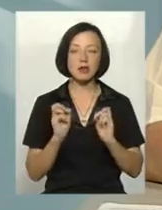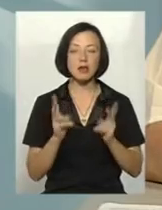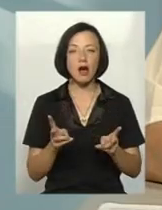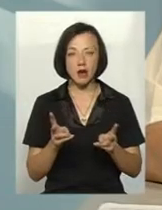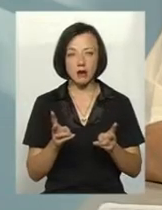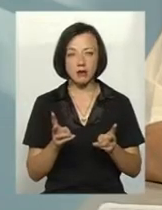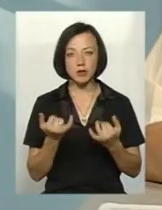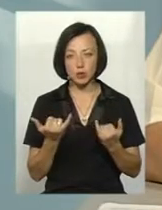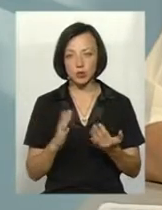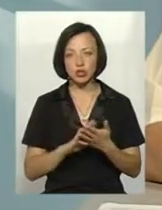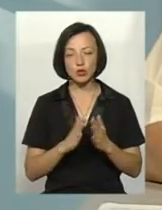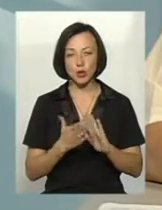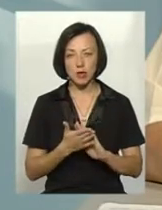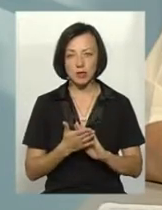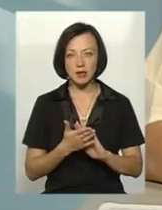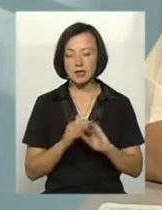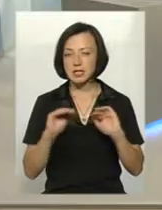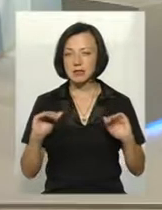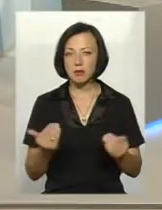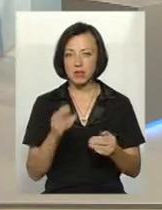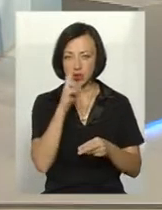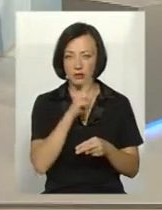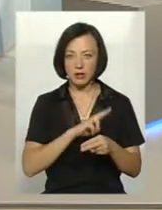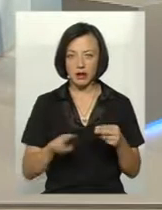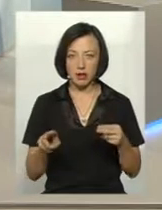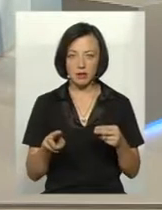працювати ситуації мімінізувати втрати